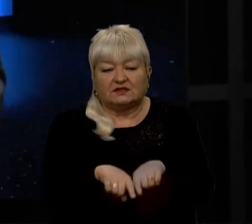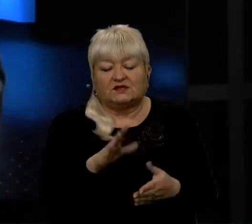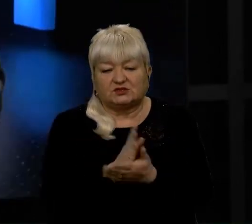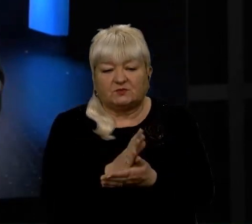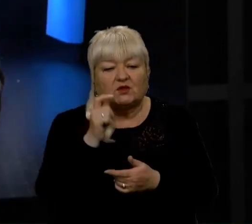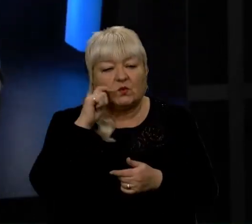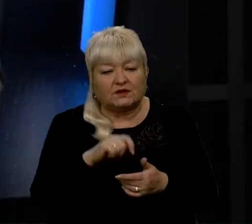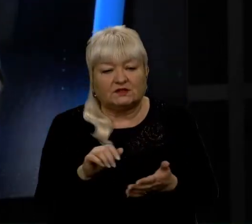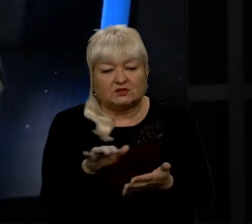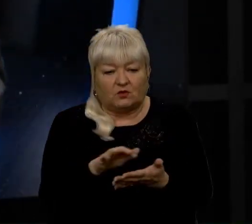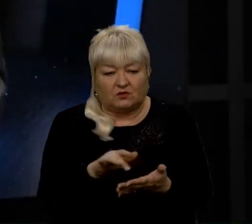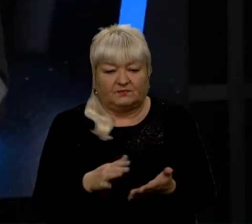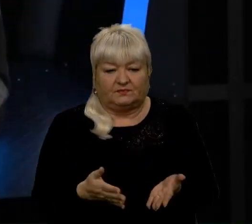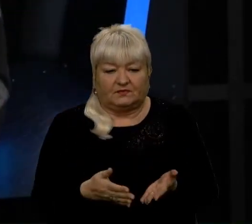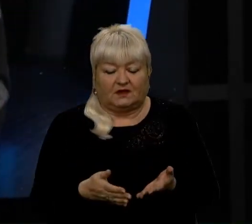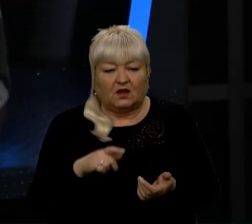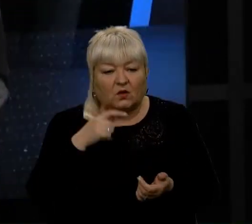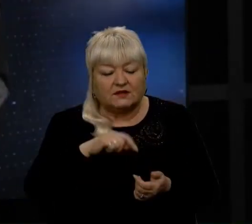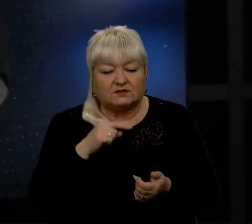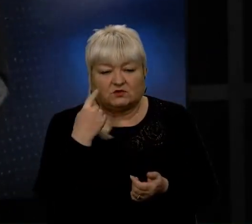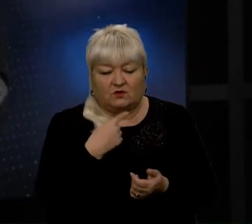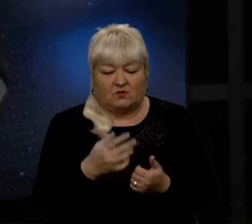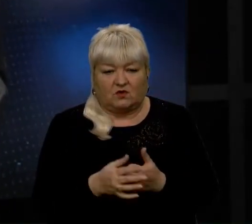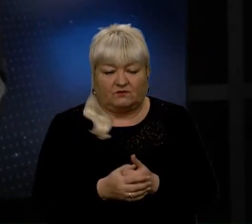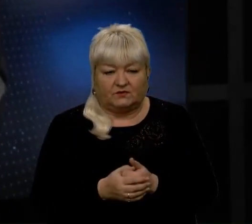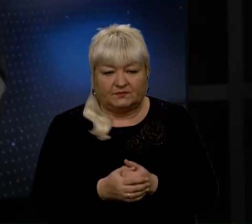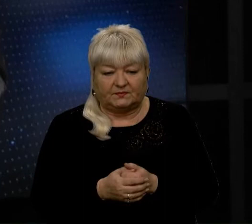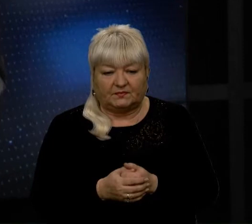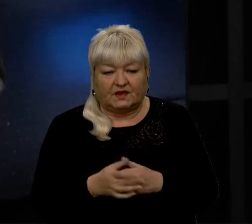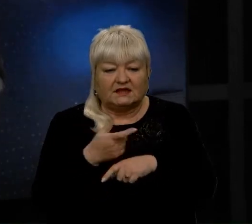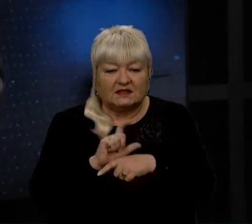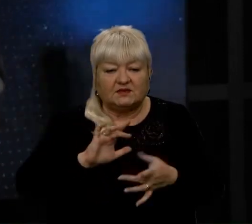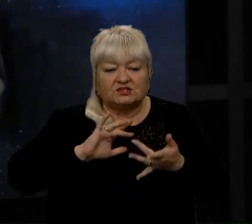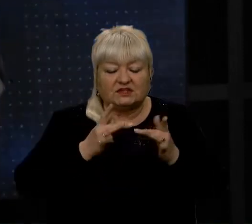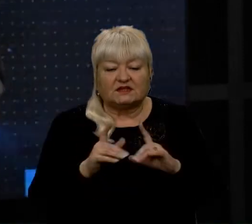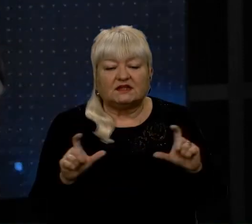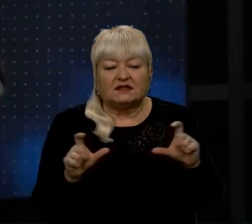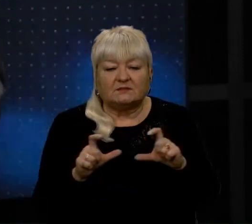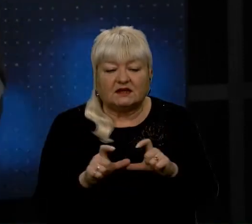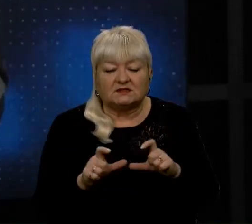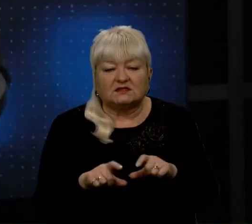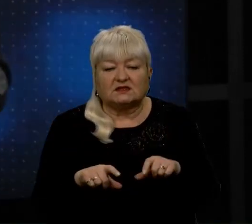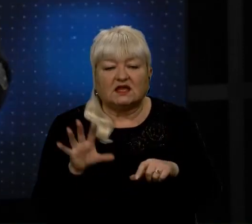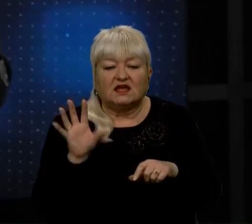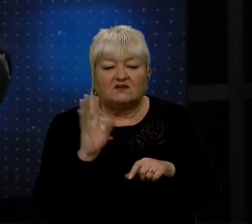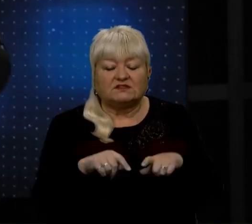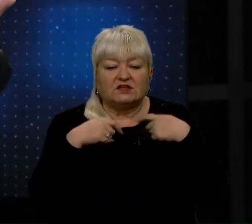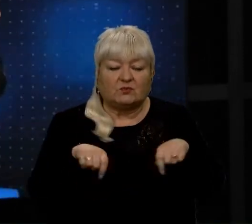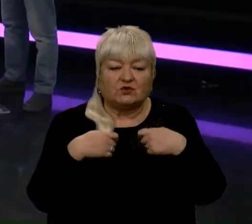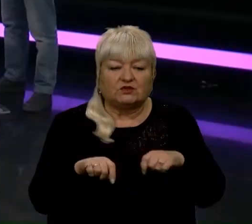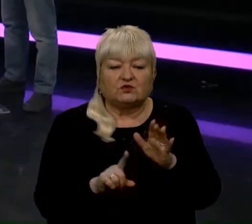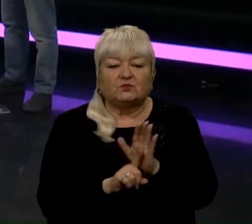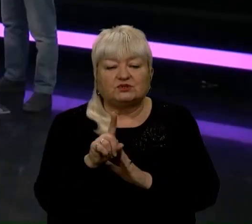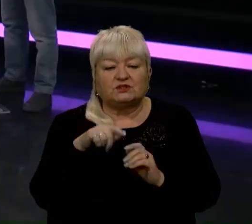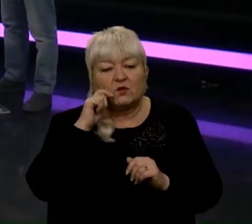тому числі українською мовою. Найбільші інтернет-магазини всі продають, починаючи з